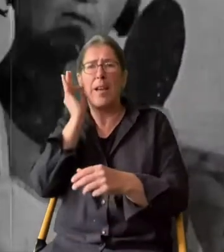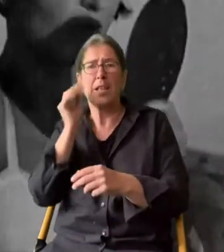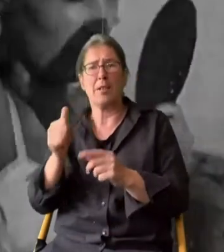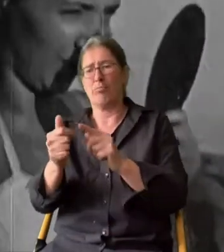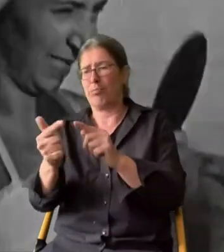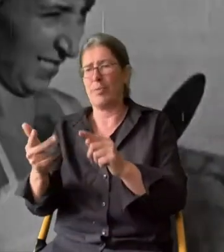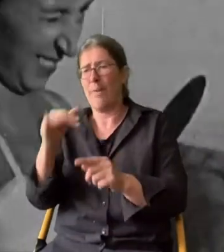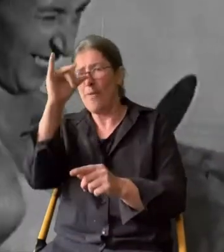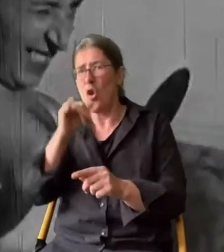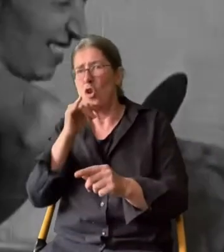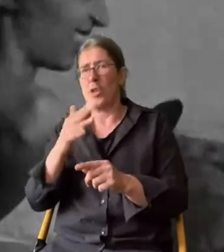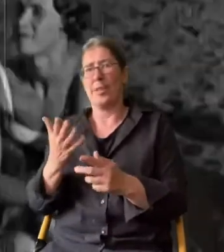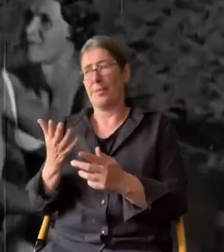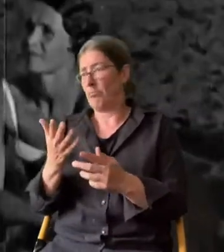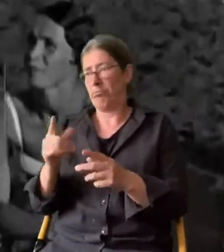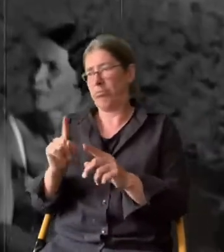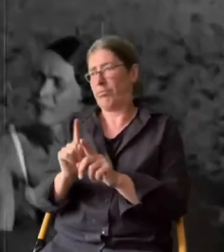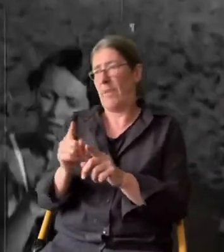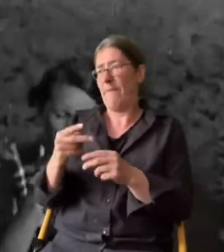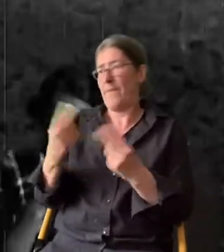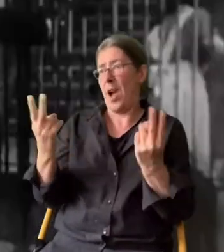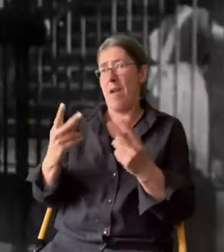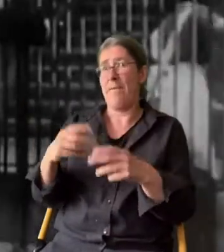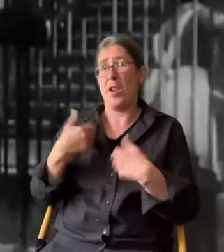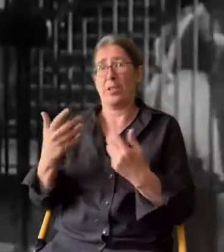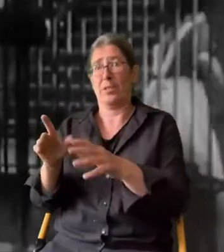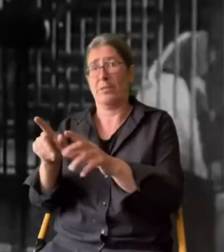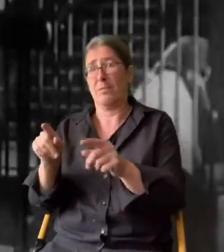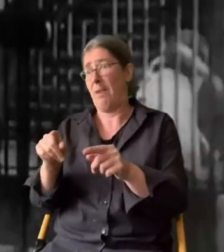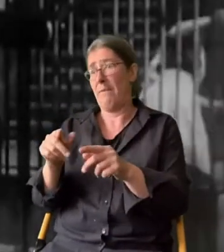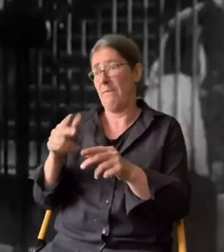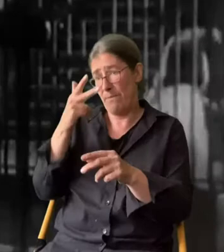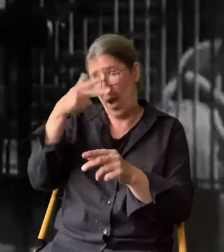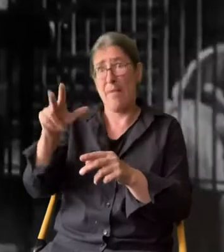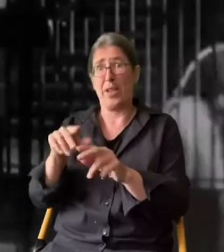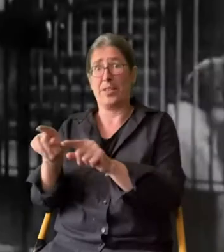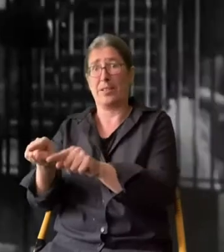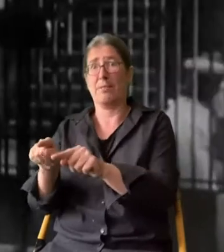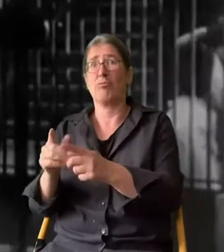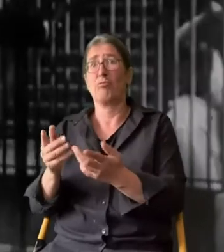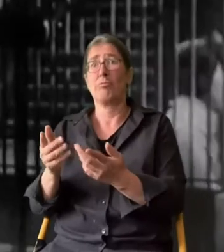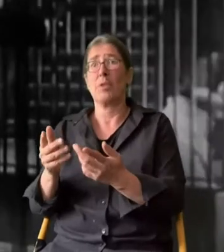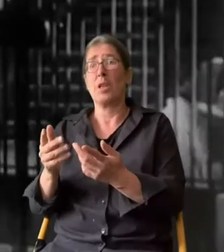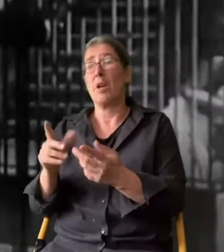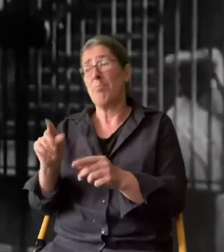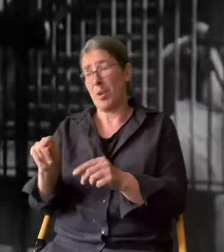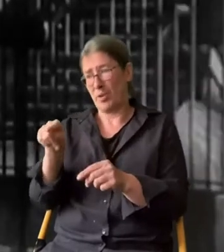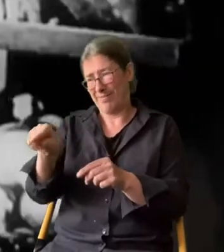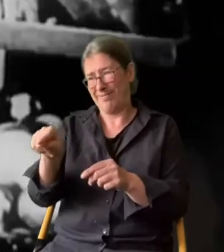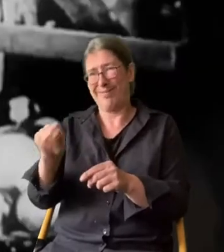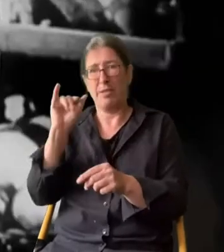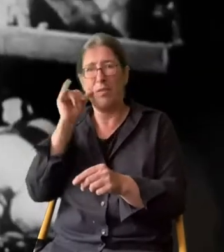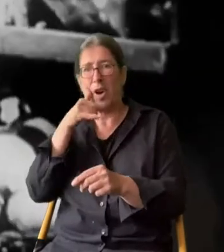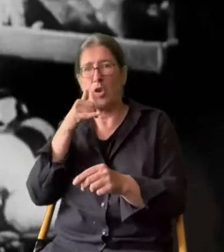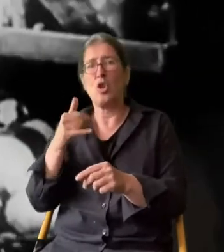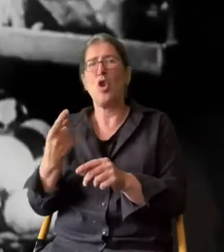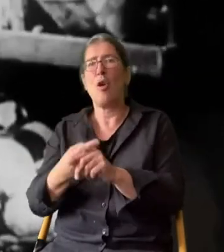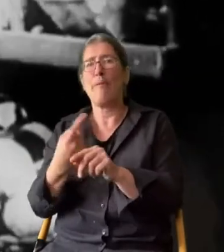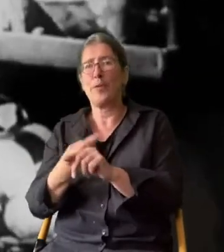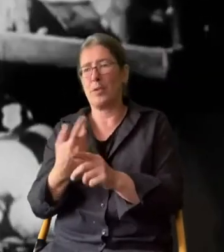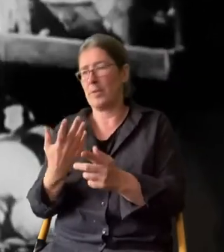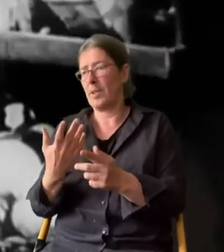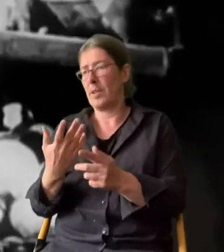Dienstmädchen und Mädchen aus dem Volk freiwillig. Das heißt, dass diese Frauen